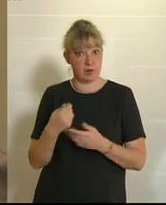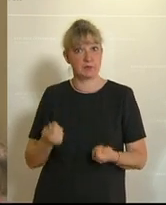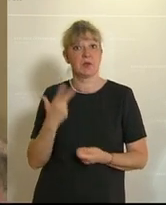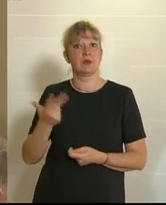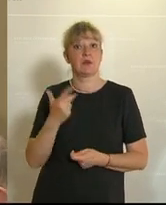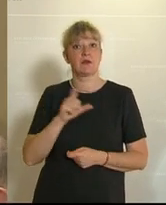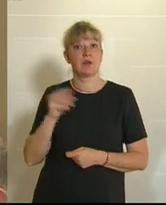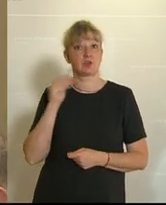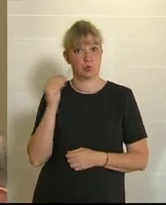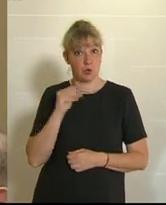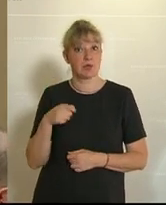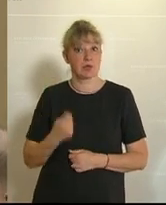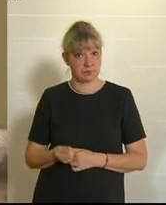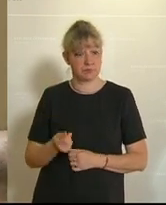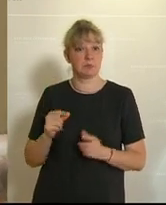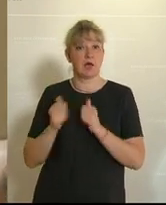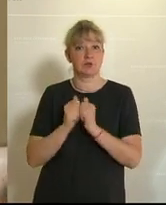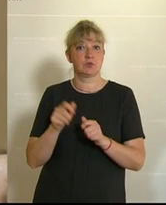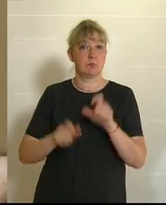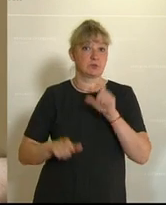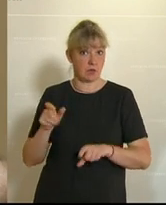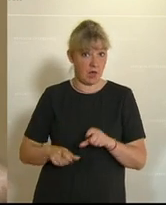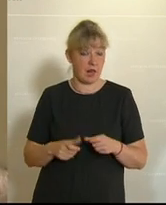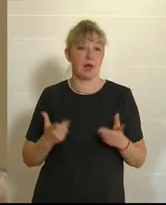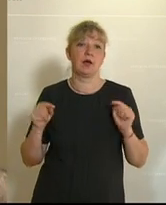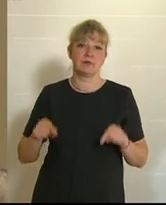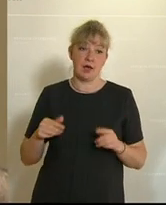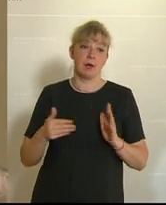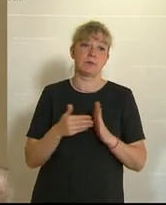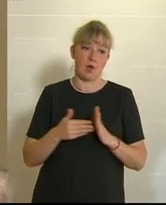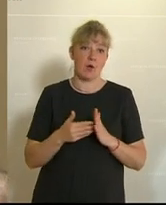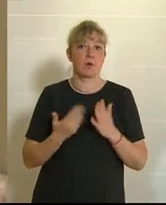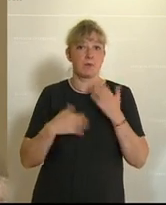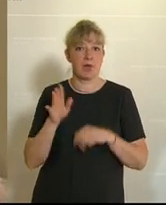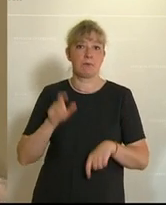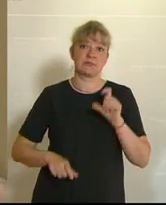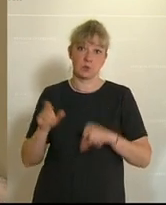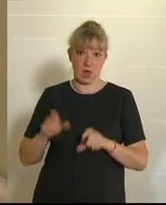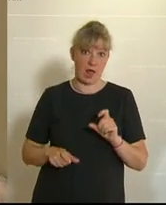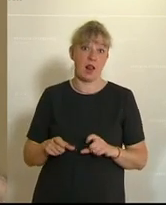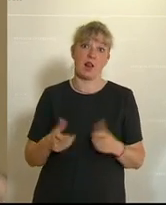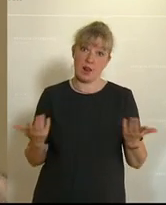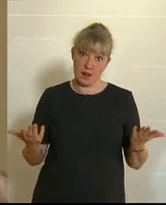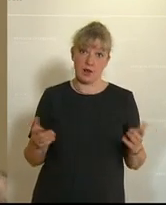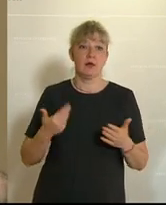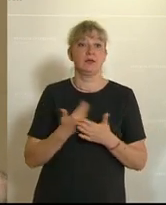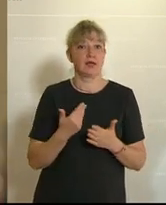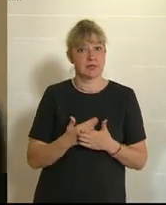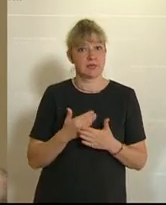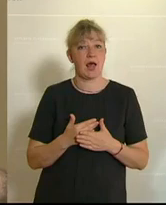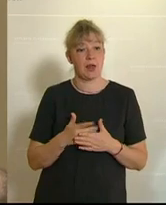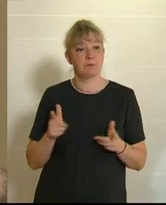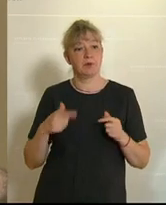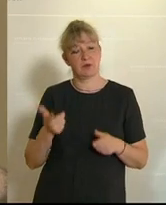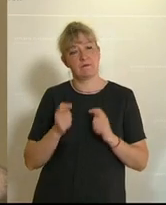in einer dreijährigen Fachschule das Assistenzpersonal. Und wir brauchen hier einfach mehr Personal und daher ist dieser